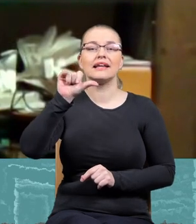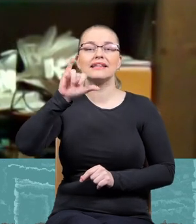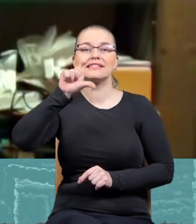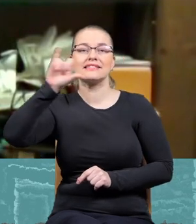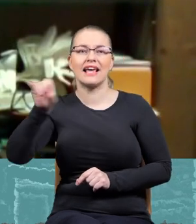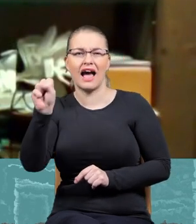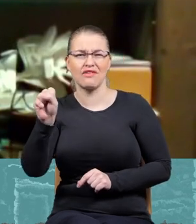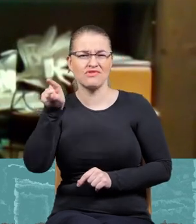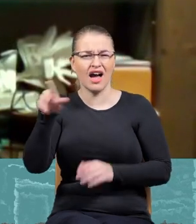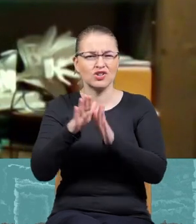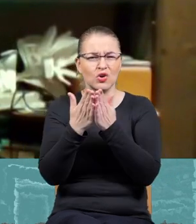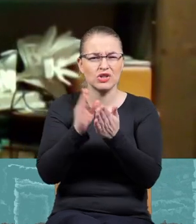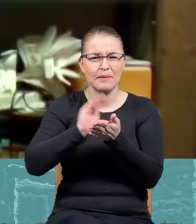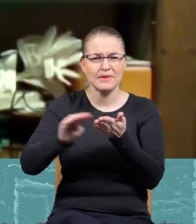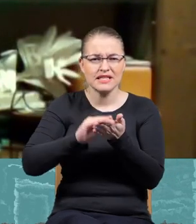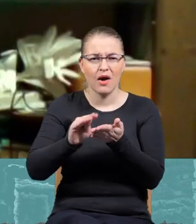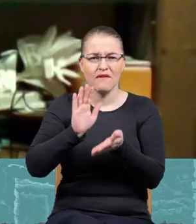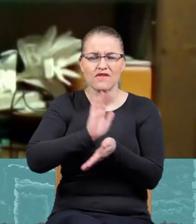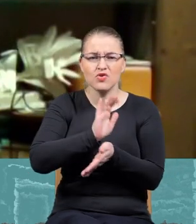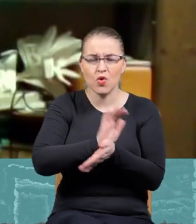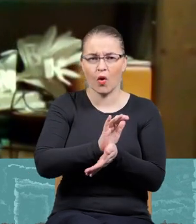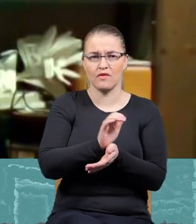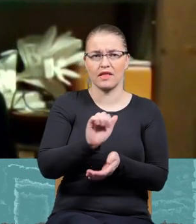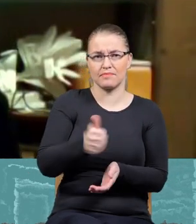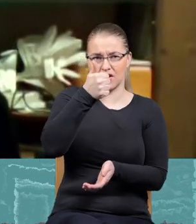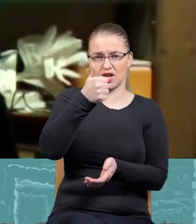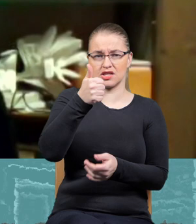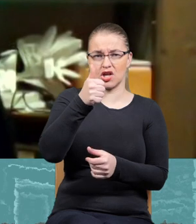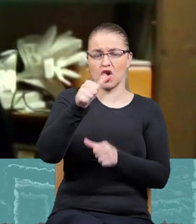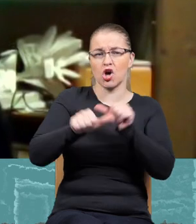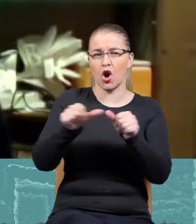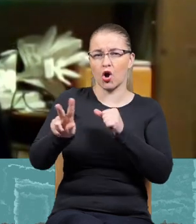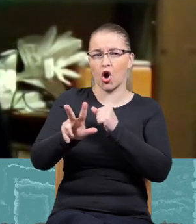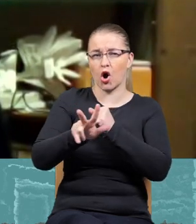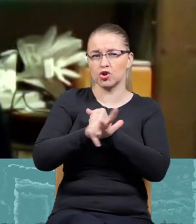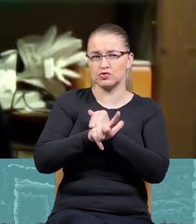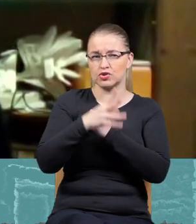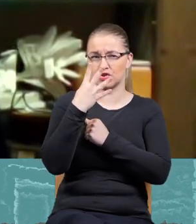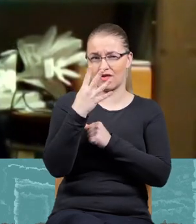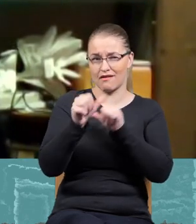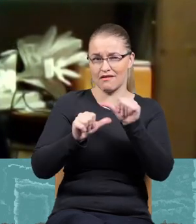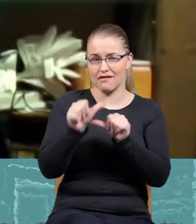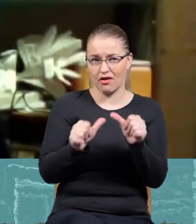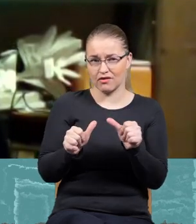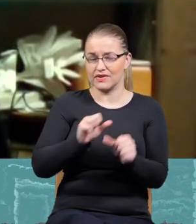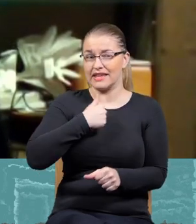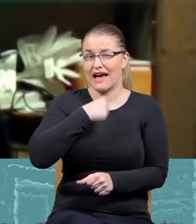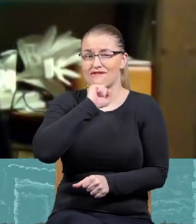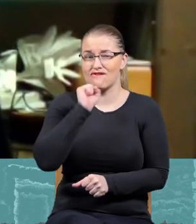ja pisałem do książki, pierwszy raz ukazało się w 84. roku, więc ja w ogóle